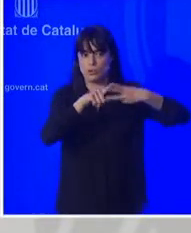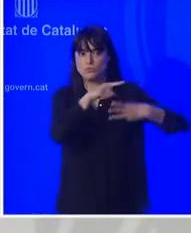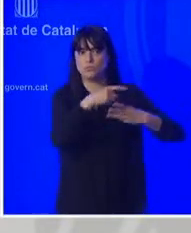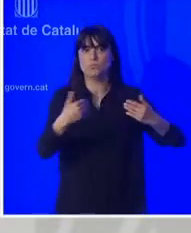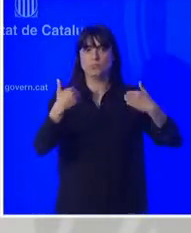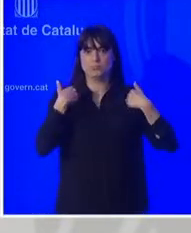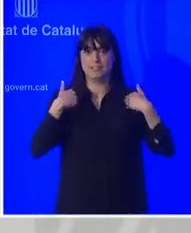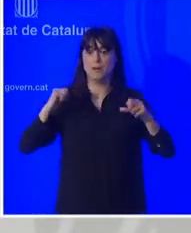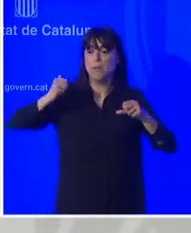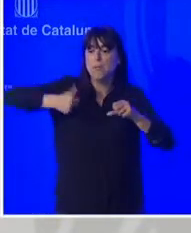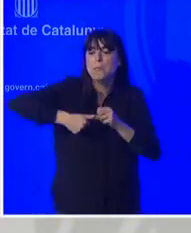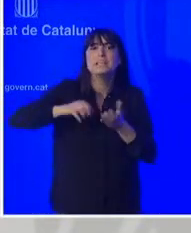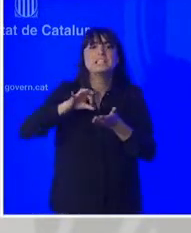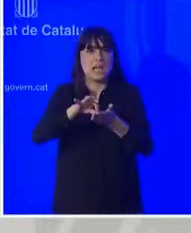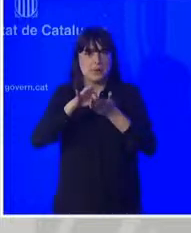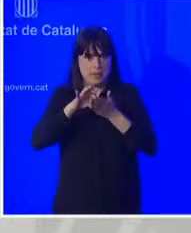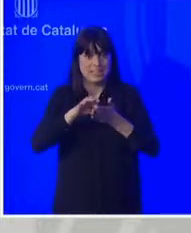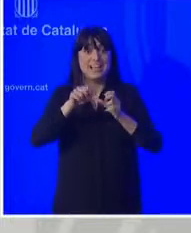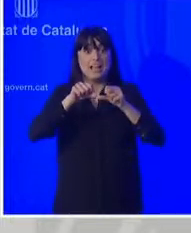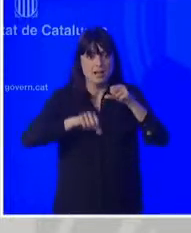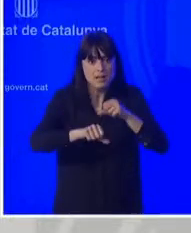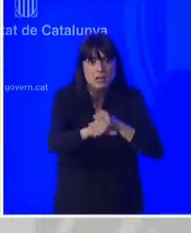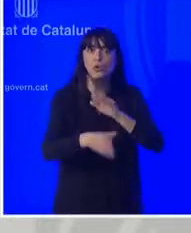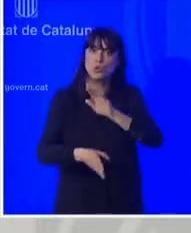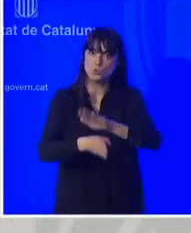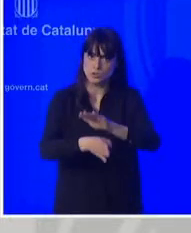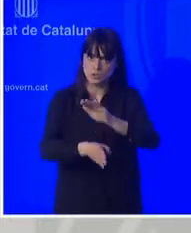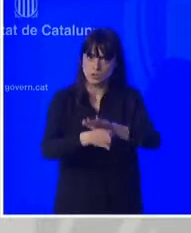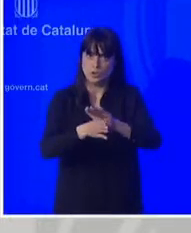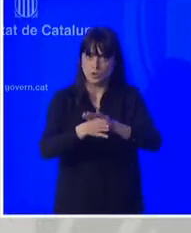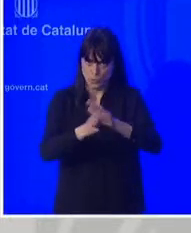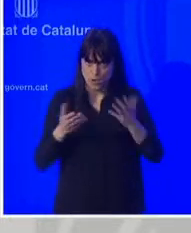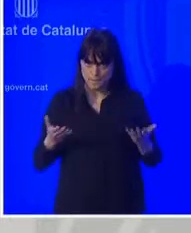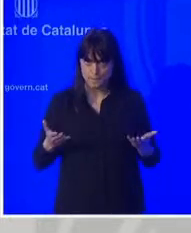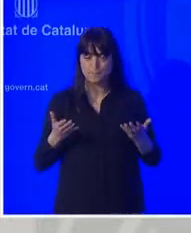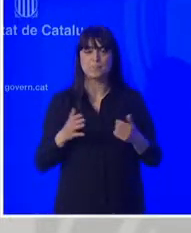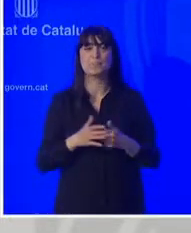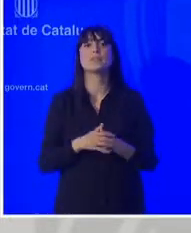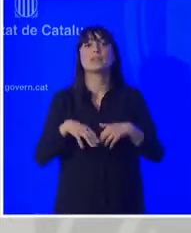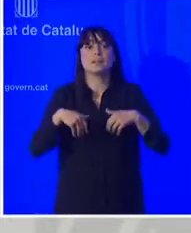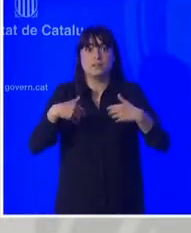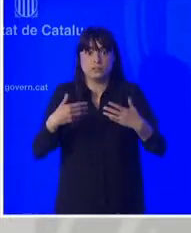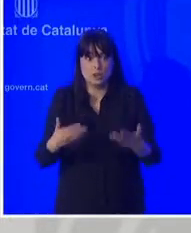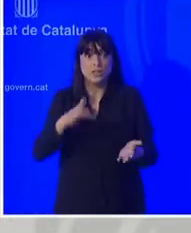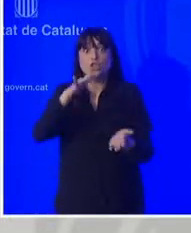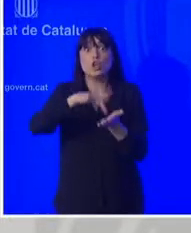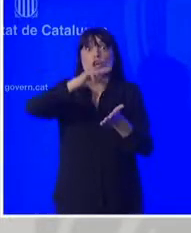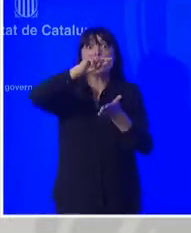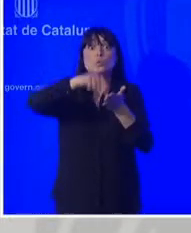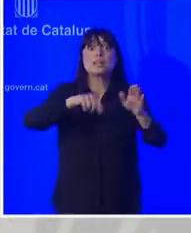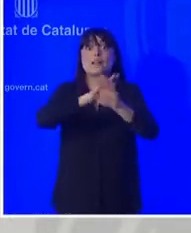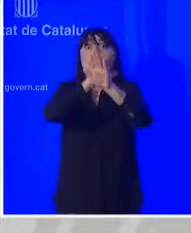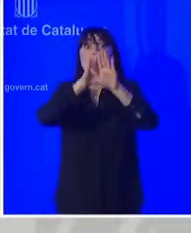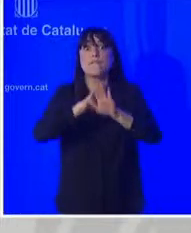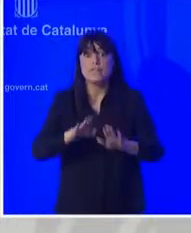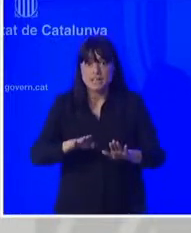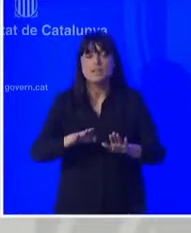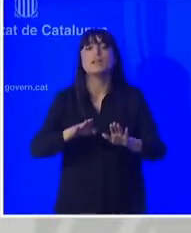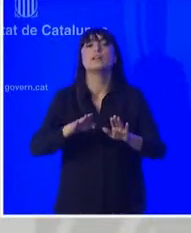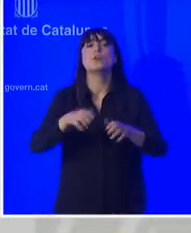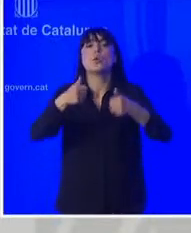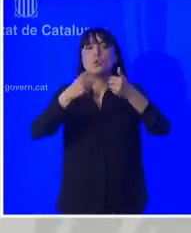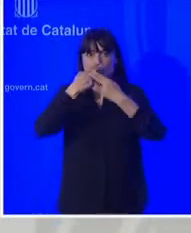continuïtat a aquests serveis, un cop finalitzat el contracte, és necessari dur a terme una nova licitació dels serveis de difusió d